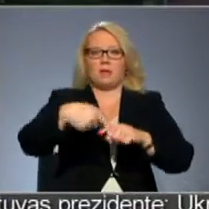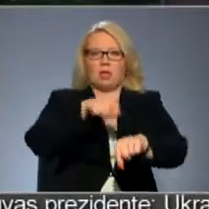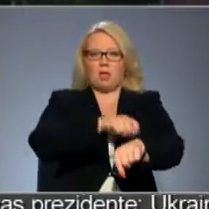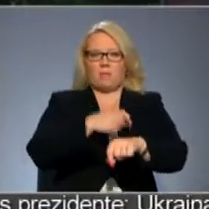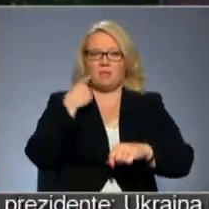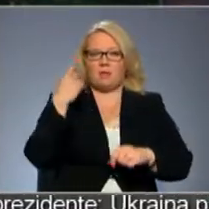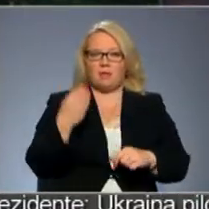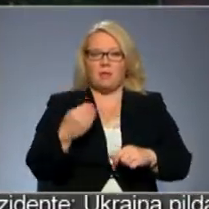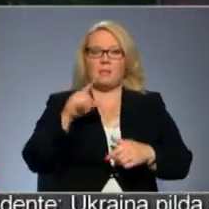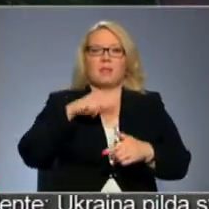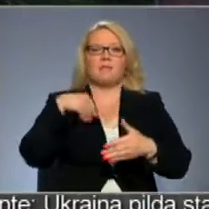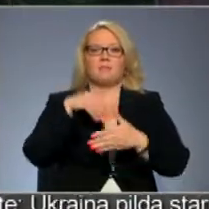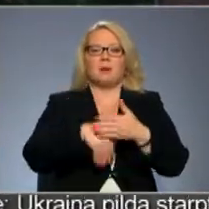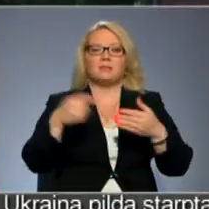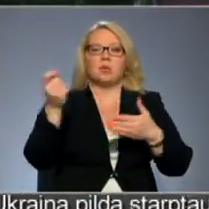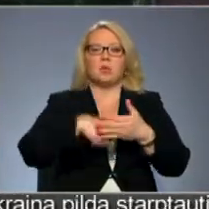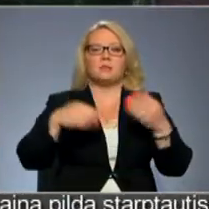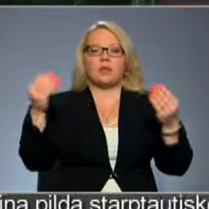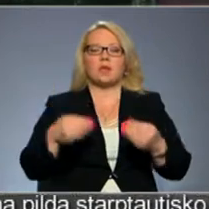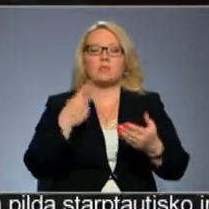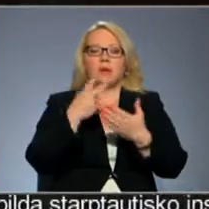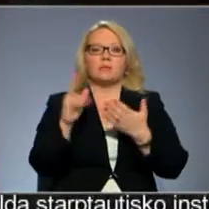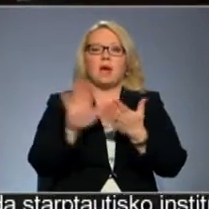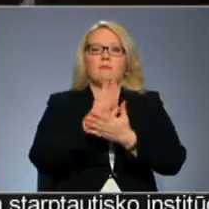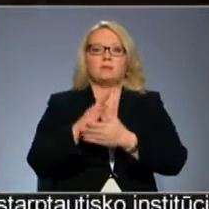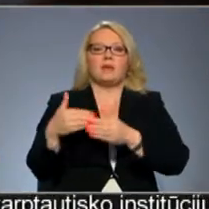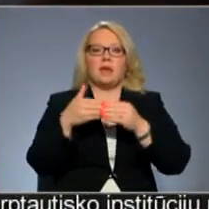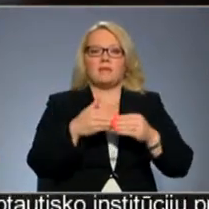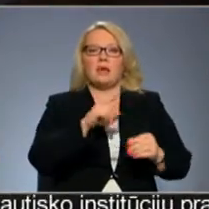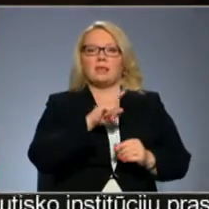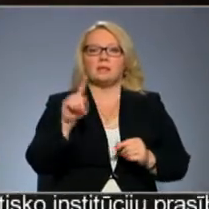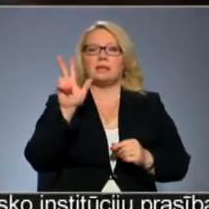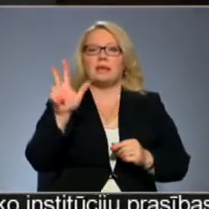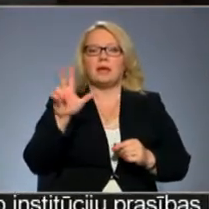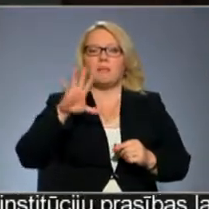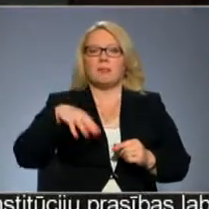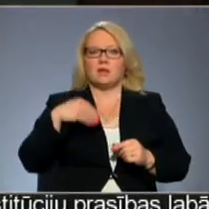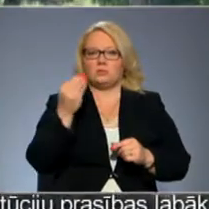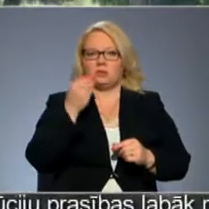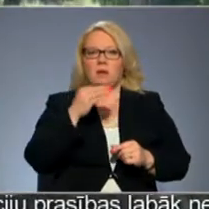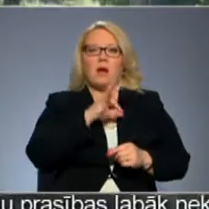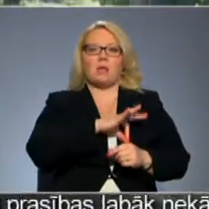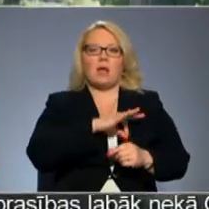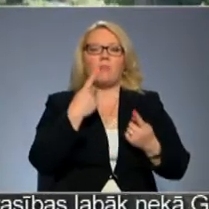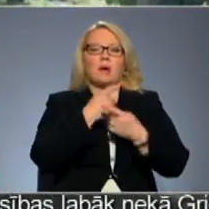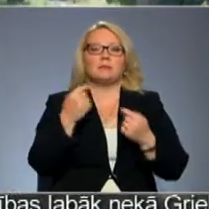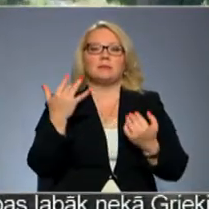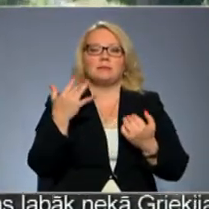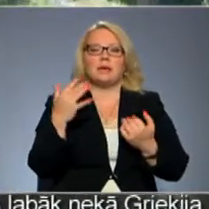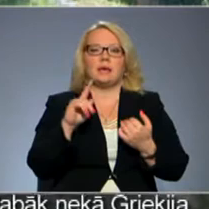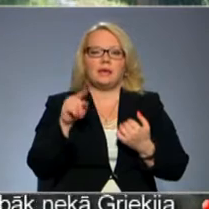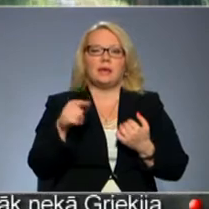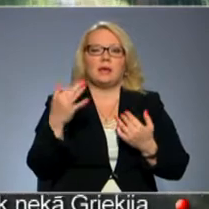Lai gan Latvijas pastu nosaiktais līgums parec, ka avīsas drīkst piegaidāt līdz 3.00 pēcpusdienā. Par atalgamu Janīna atzīst, cik ir, tik ir.